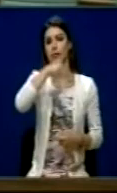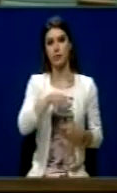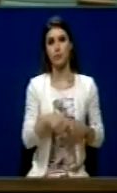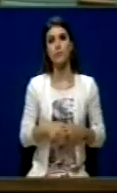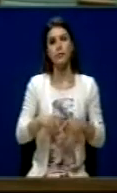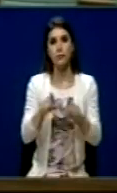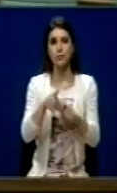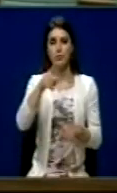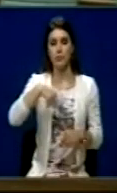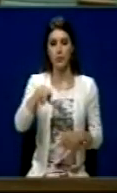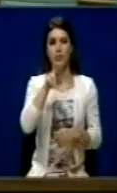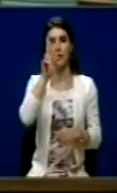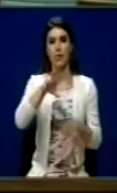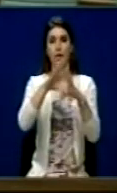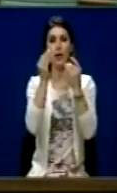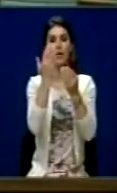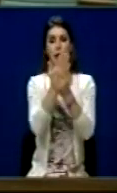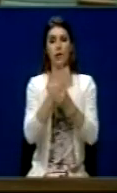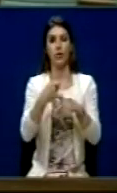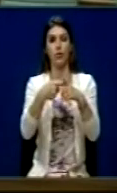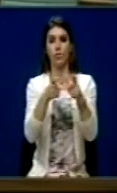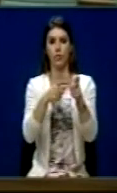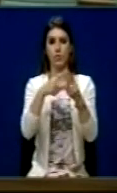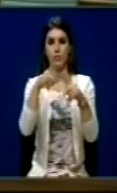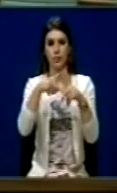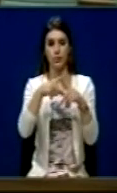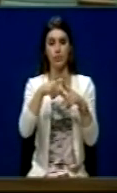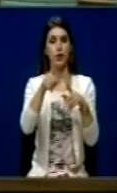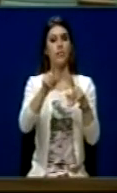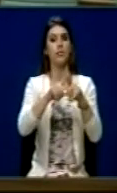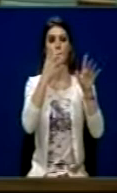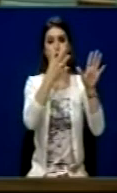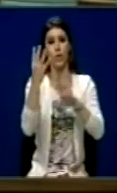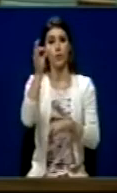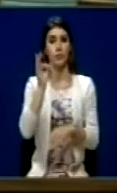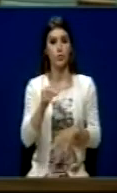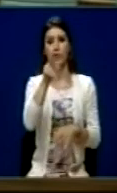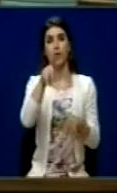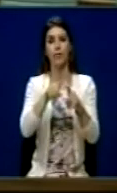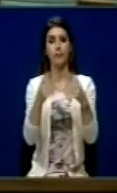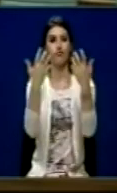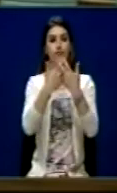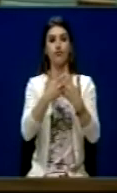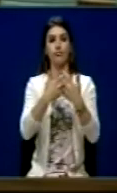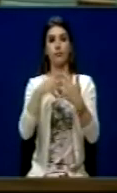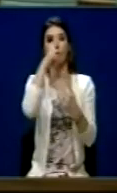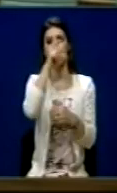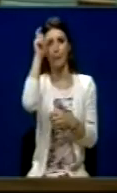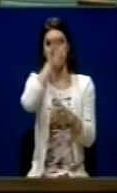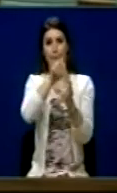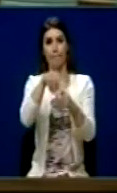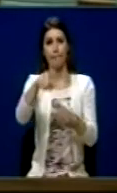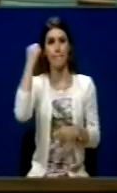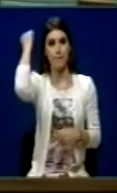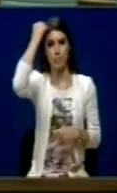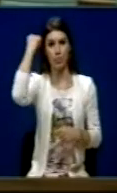t'i kemi të gjithë amandamen dhe kushtetuse, për të cilave 99% dhe tjenë akomodim i sërbis për blenda Kosovës, e në base